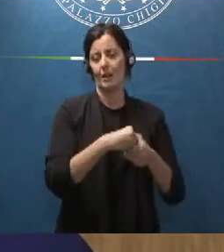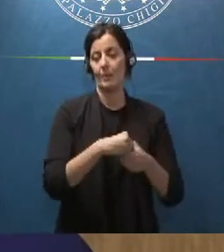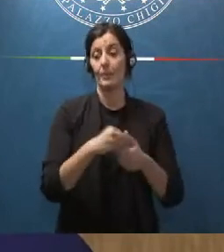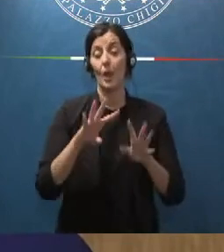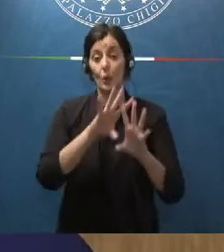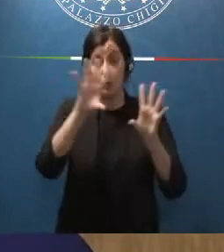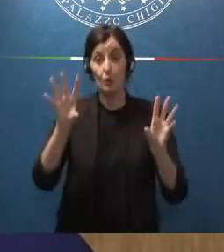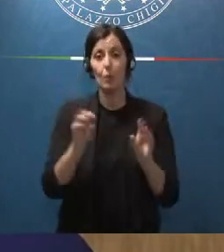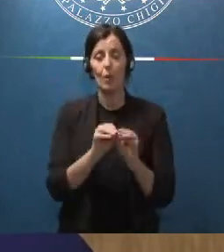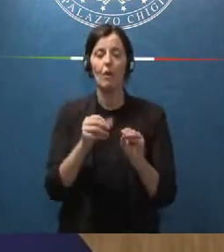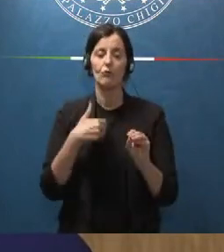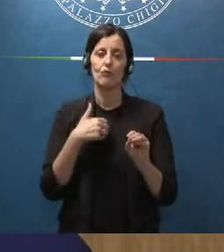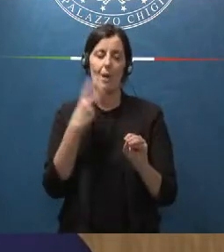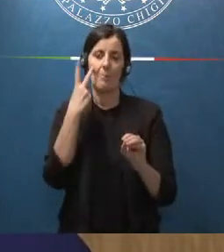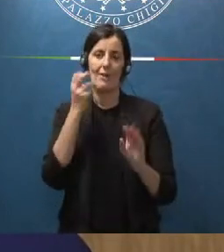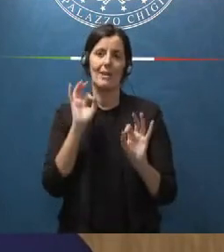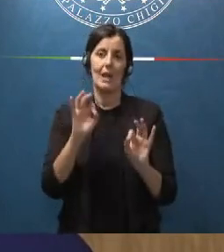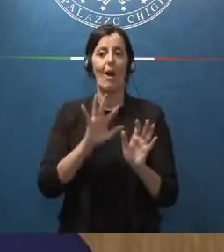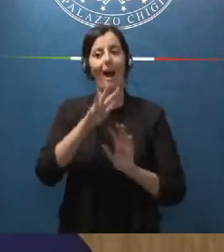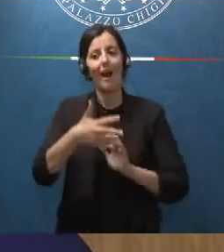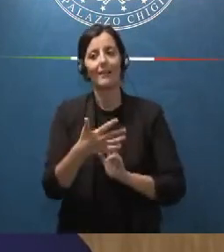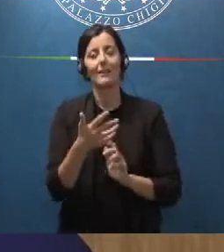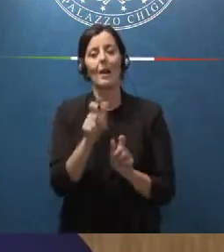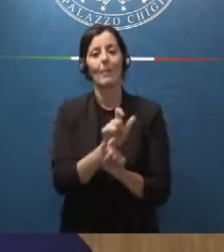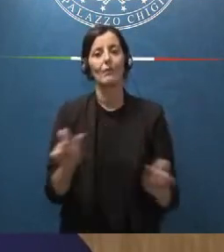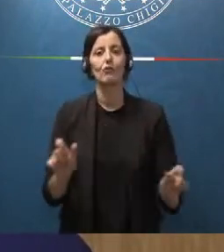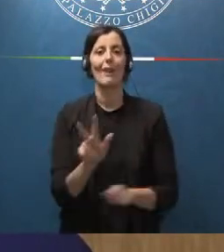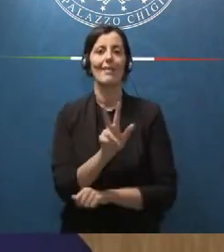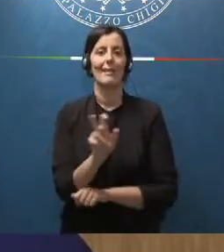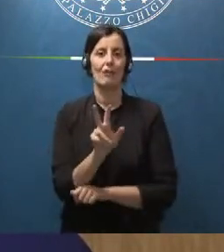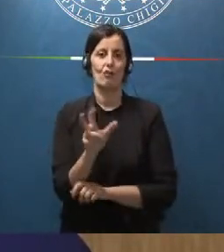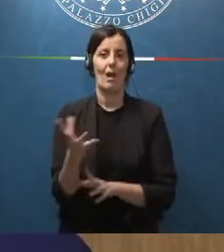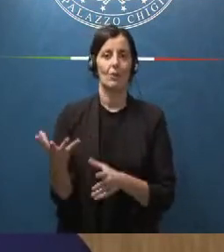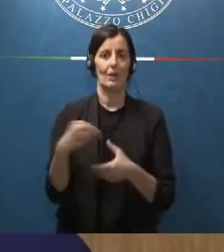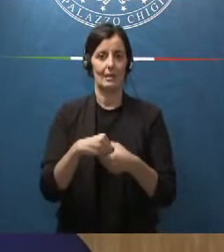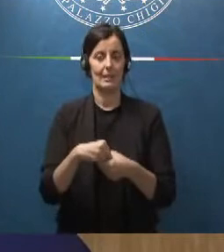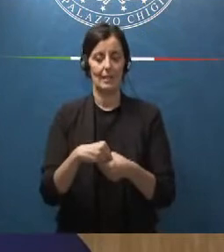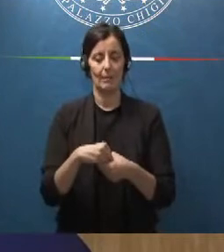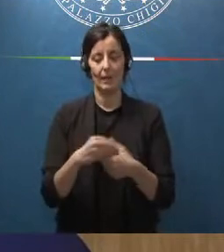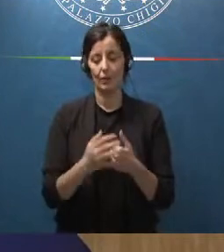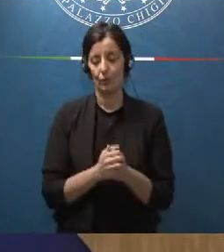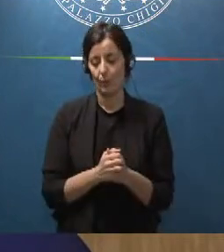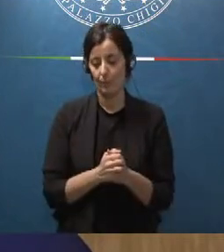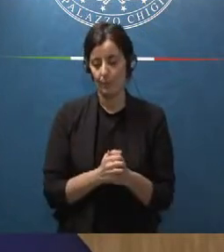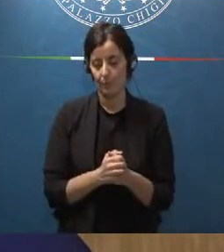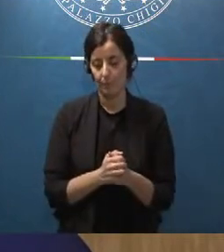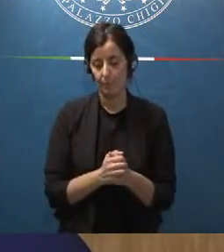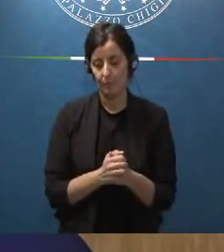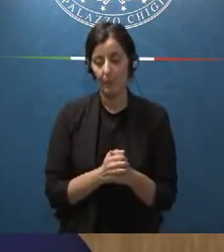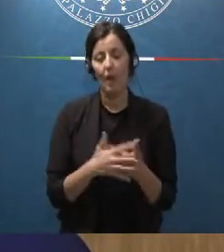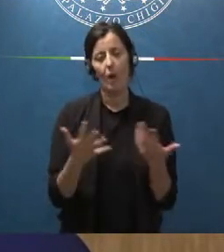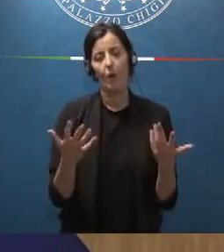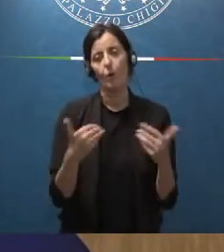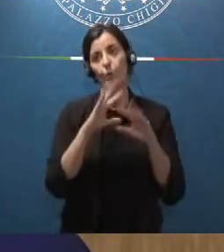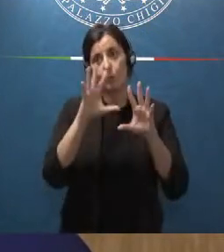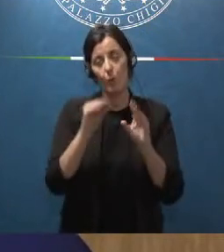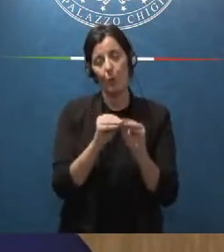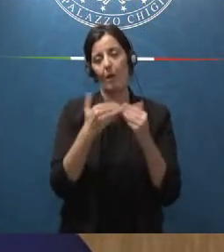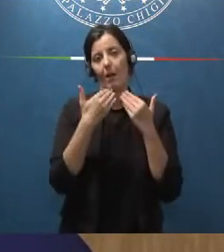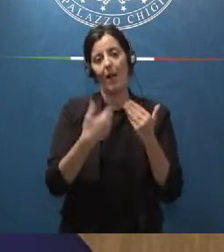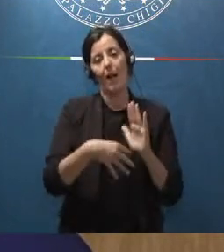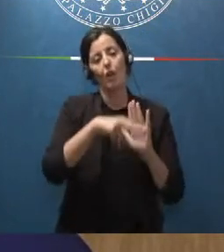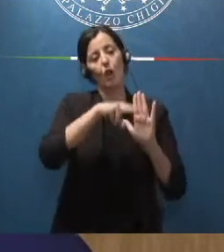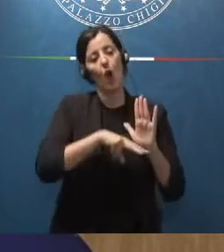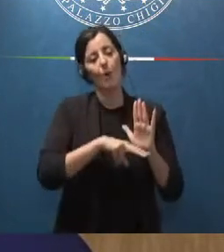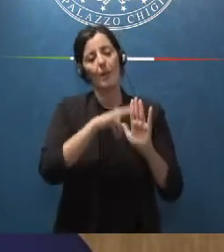prevede l'inserimento di altre 300 persone con una serie di norme che disciplinano